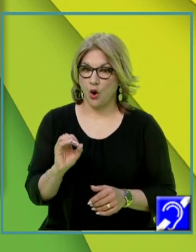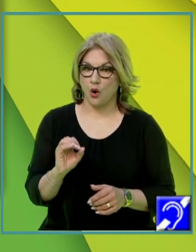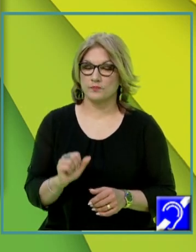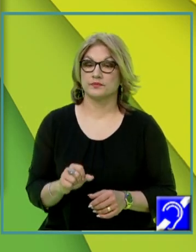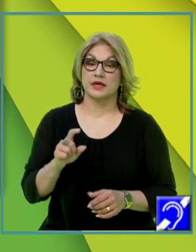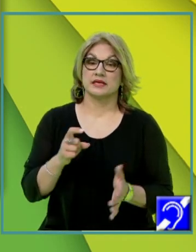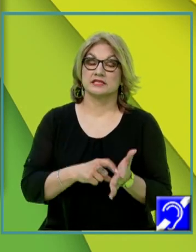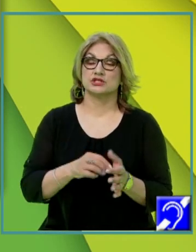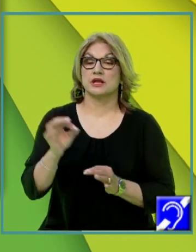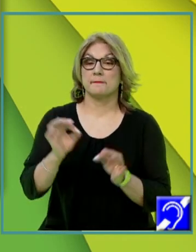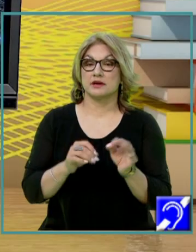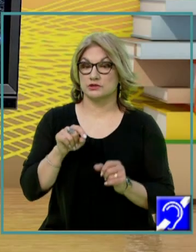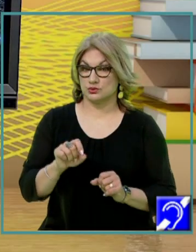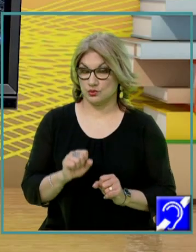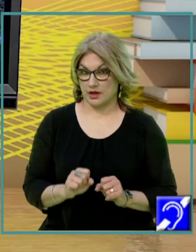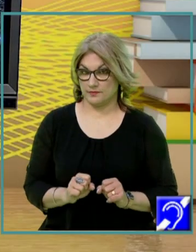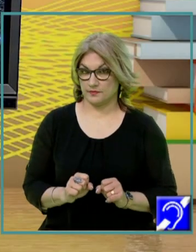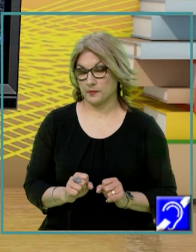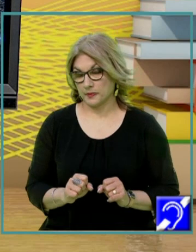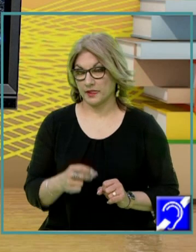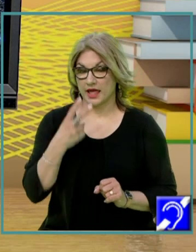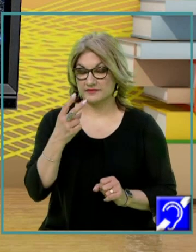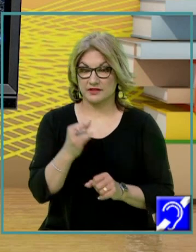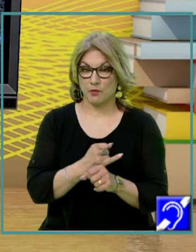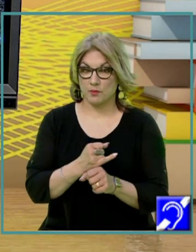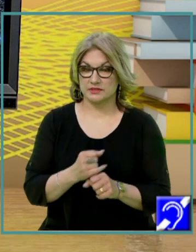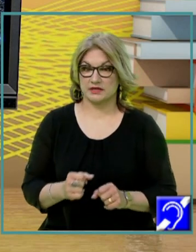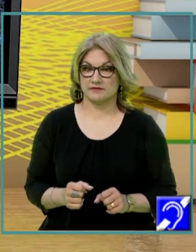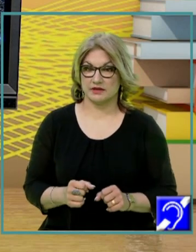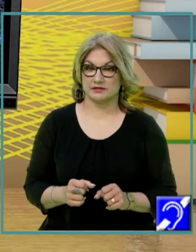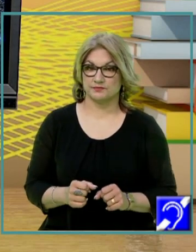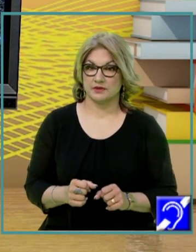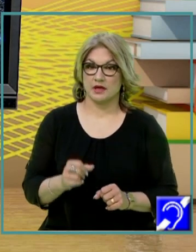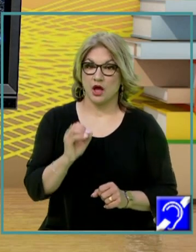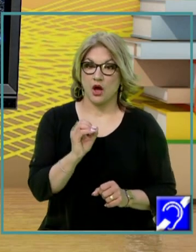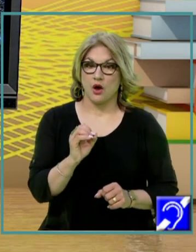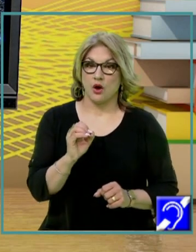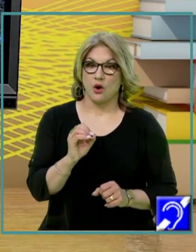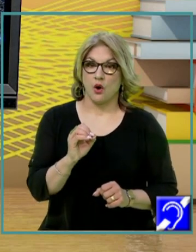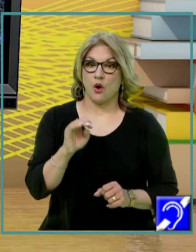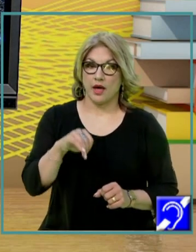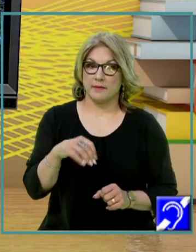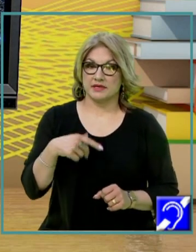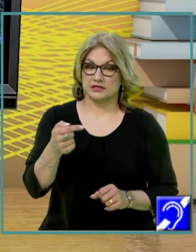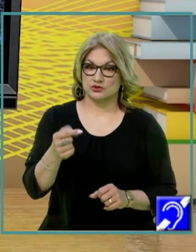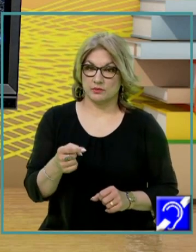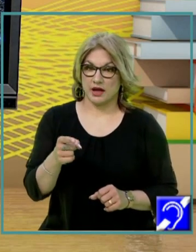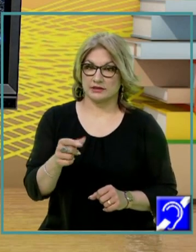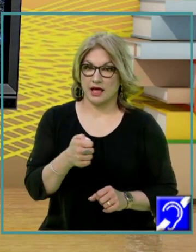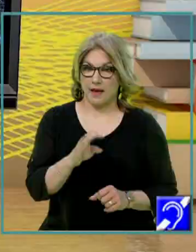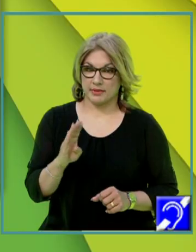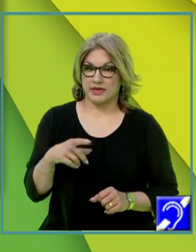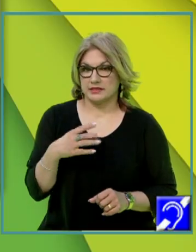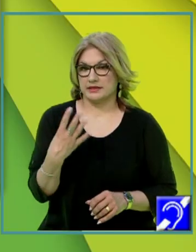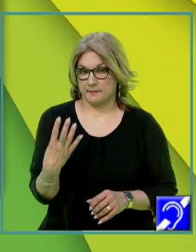se cere măsura sa. Și acum să facem câteva observații simple. Observăm că OM este jumătate din AB, deci OM egal cu 4